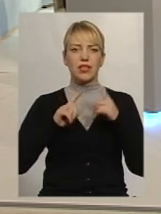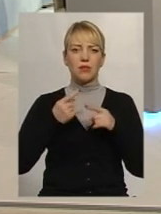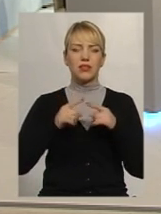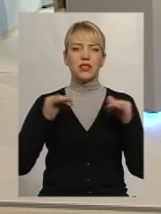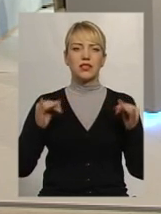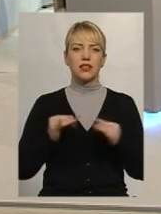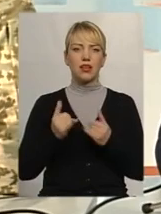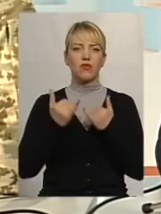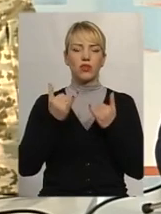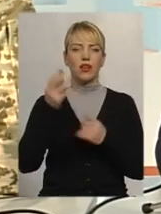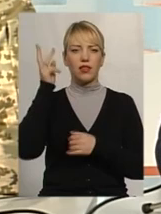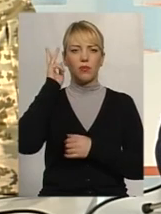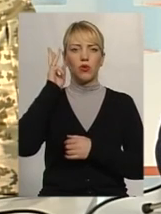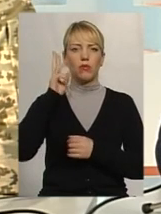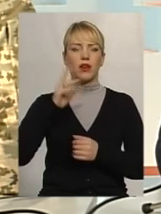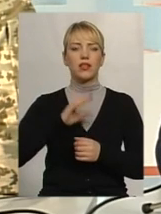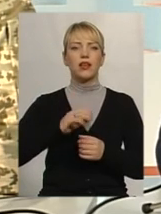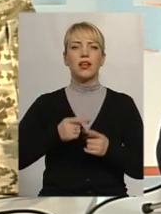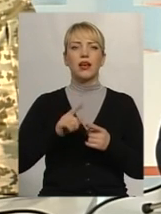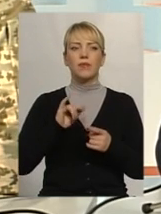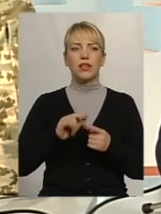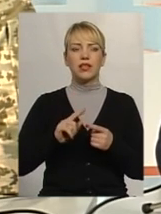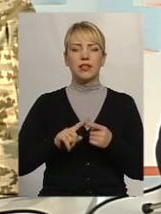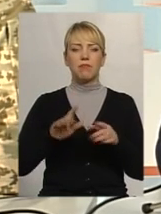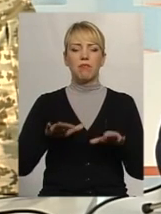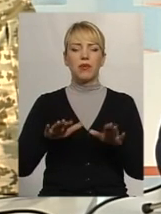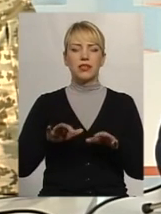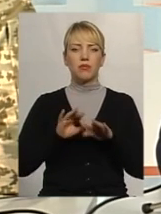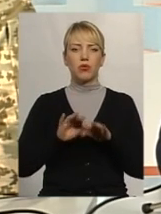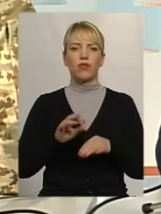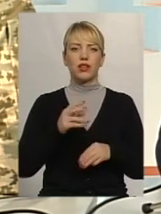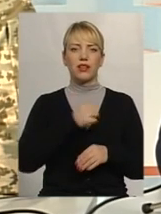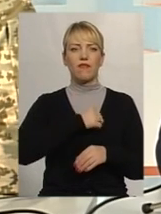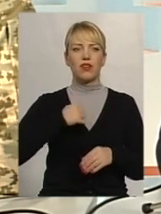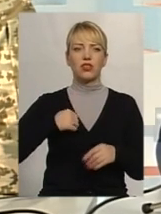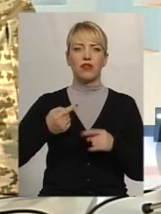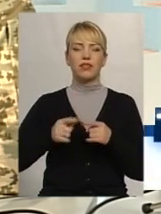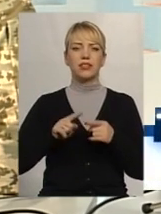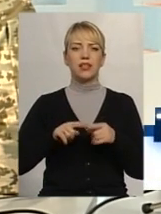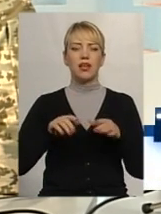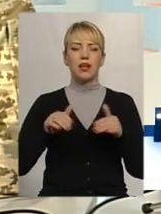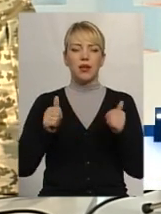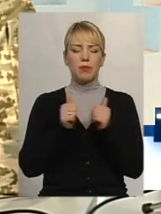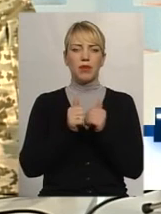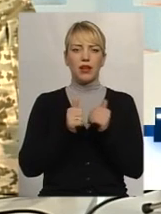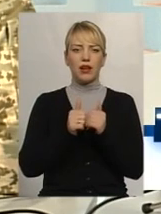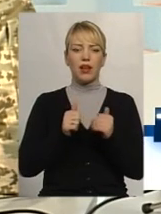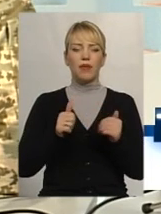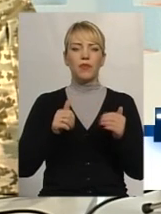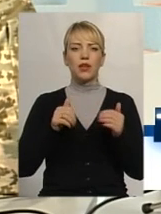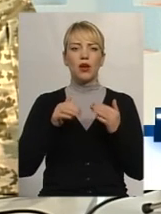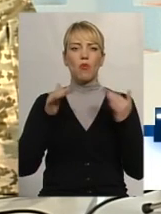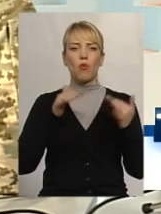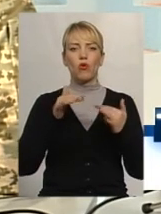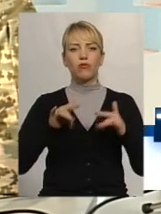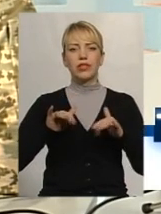взагалі. По-перше, і місце його проведення – Варшава. Це не так далеко від бойових дій, від тієї російсько-української